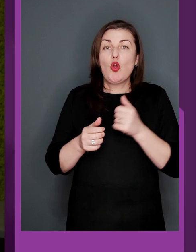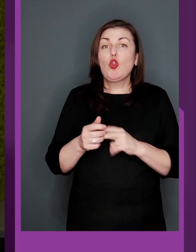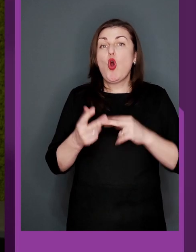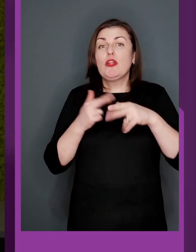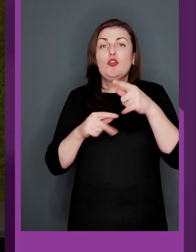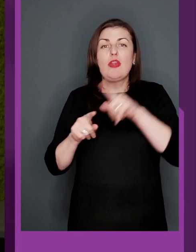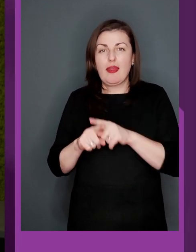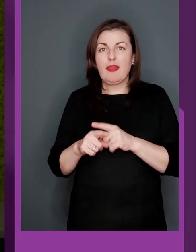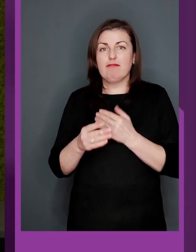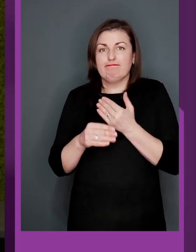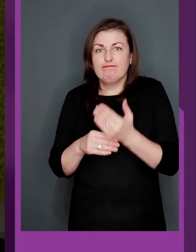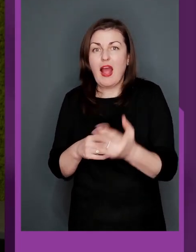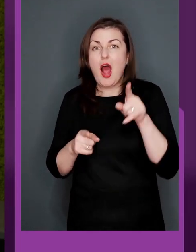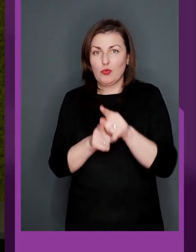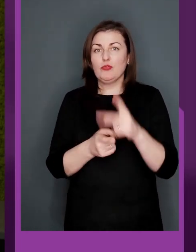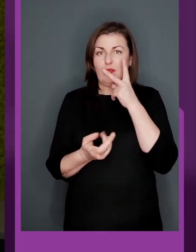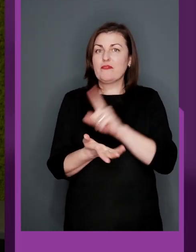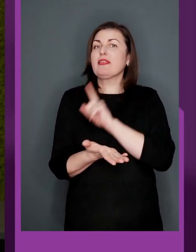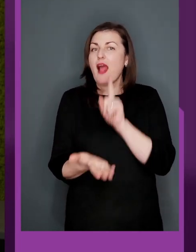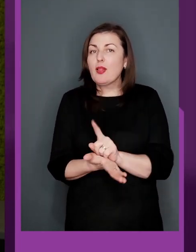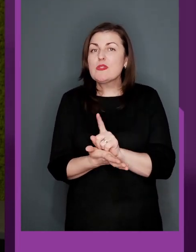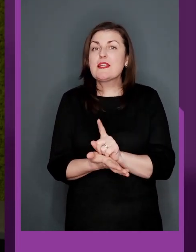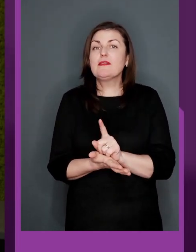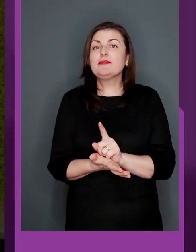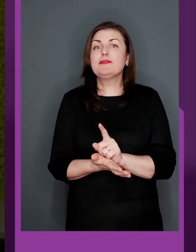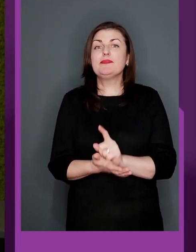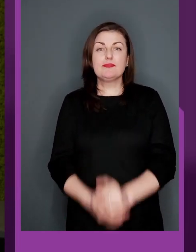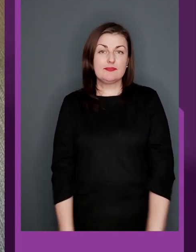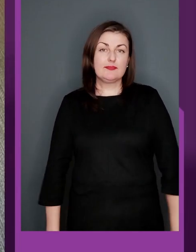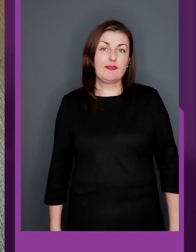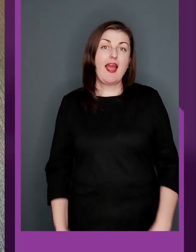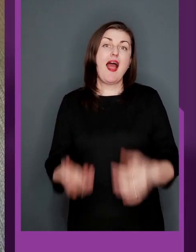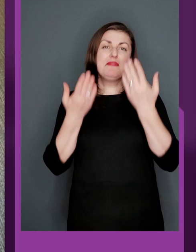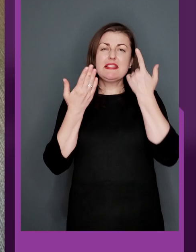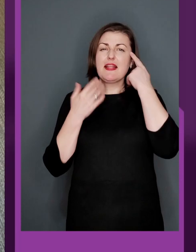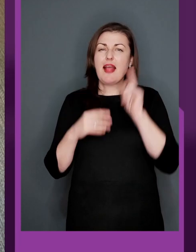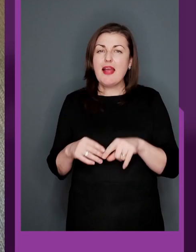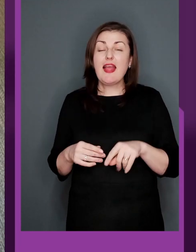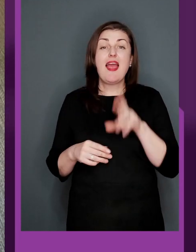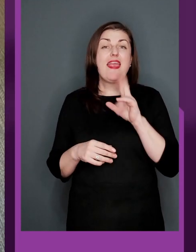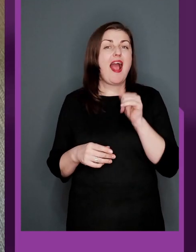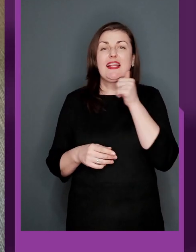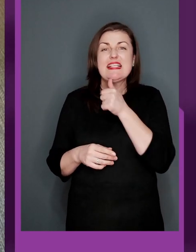чи світу дійти до таких пізніх стадій. А тут їм, бачите, вдалося. Ну, знаєте, як не